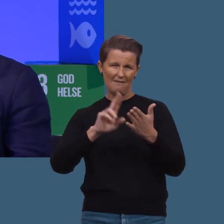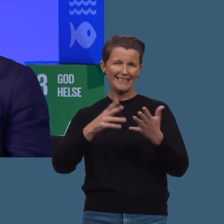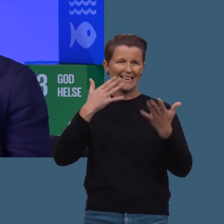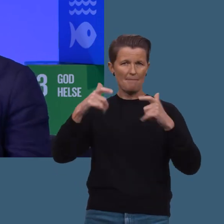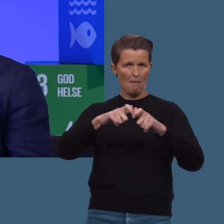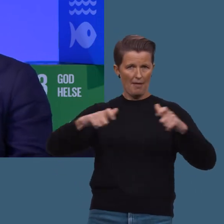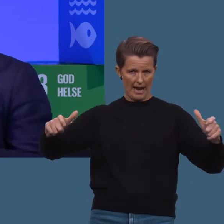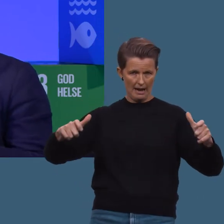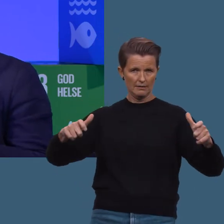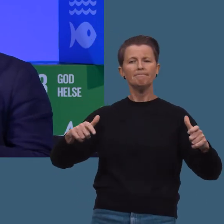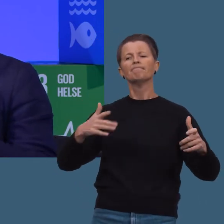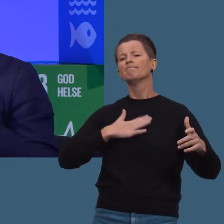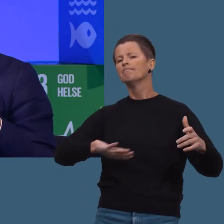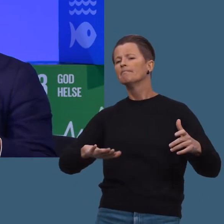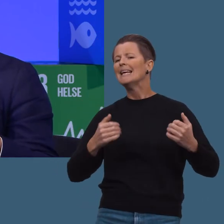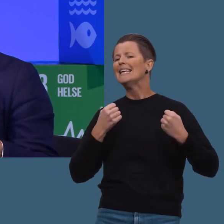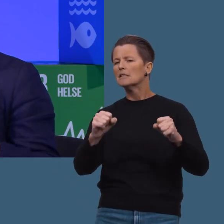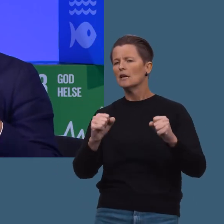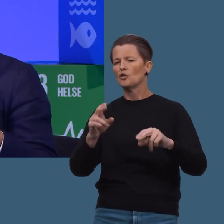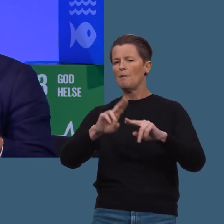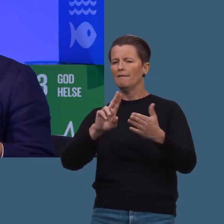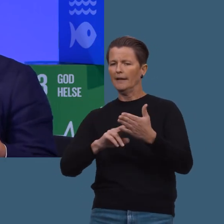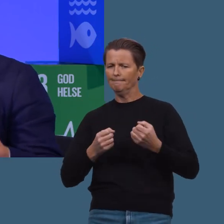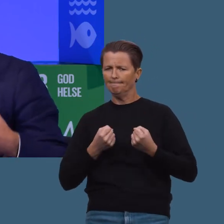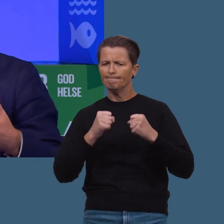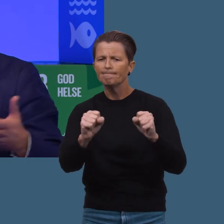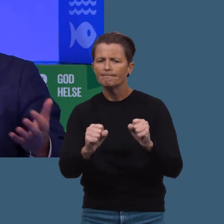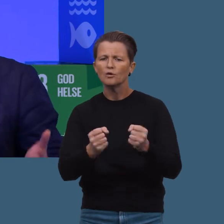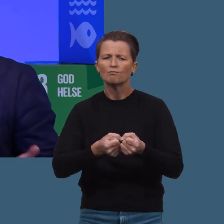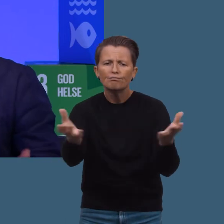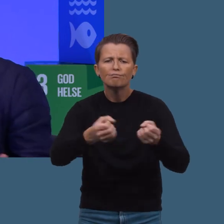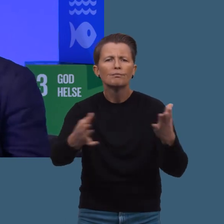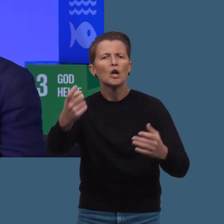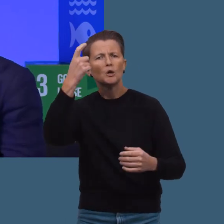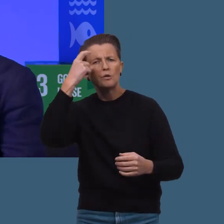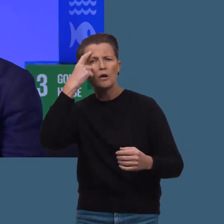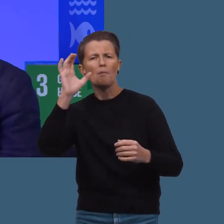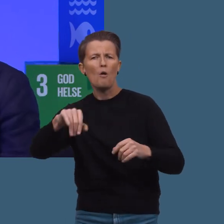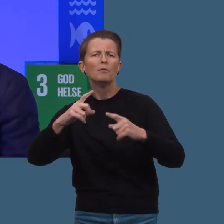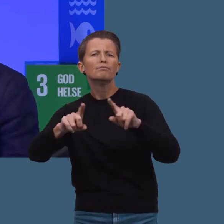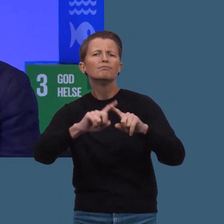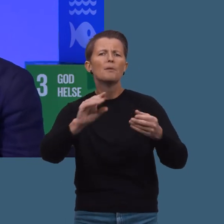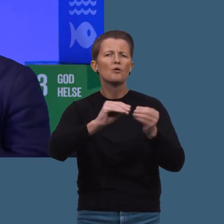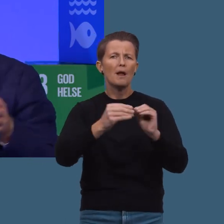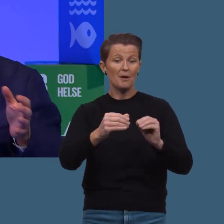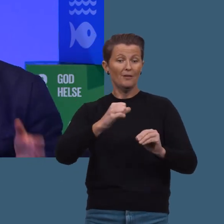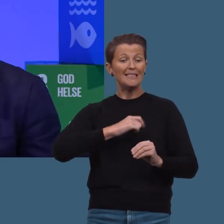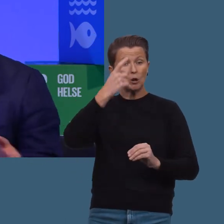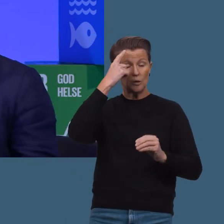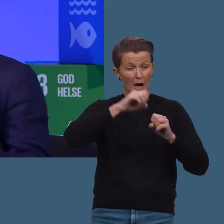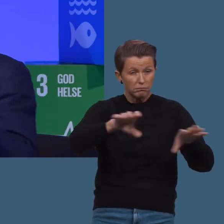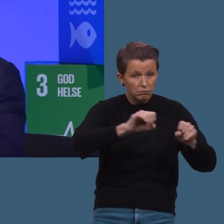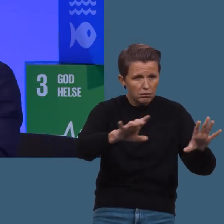FNs klimapanel. FNs klimapanel er en type innsats som FN gjør for at det skal finnes mer kunnskap om de problemer vi har. Fordi med